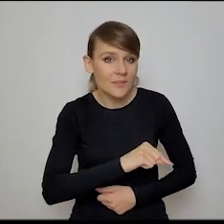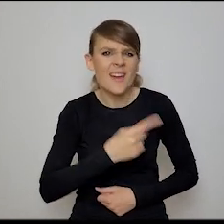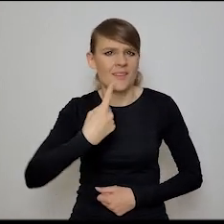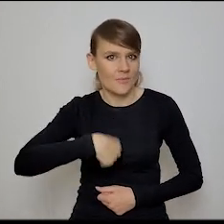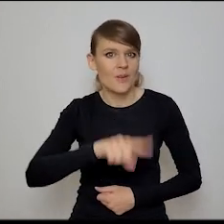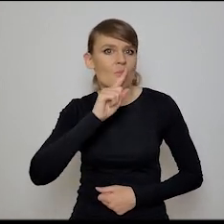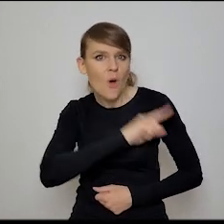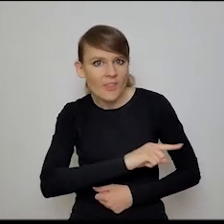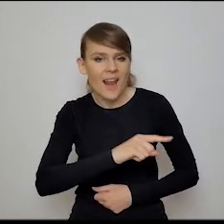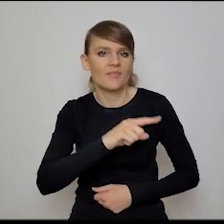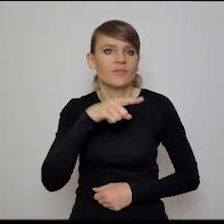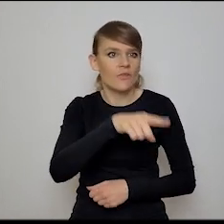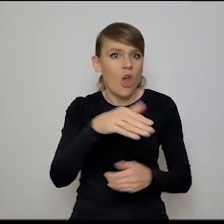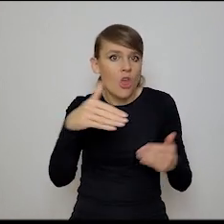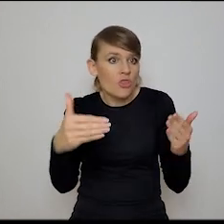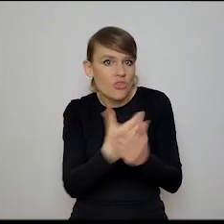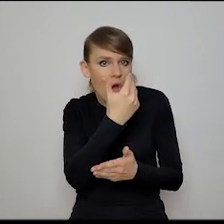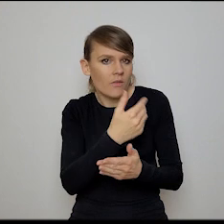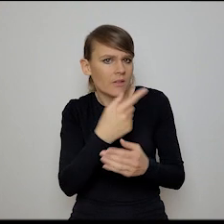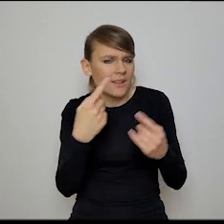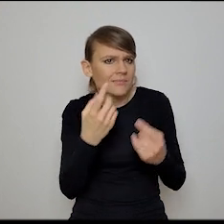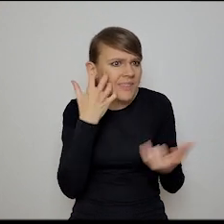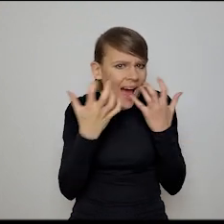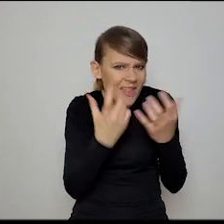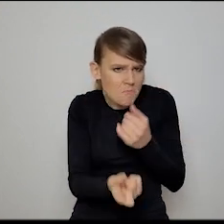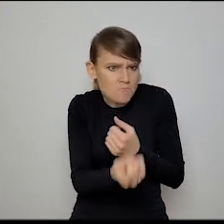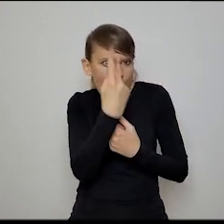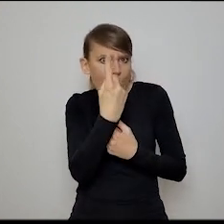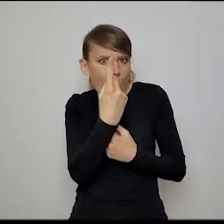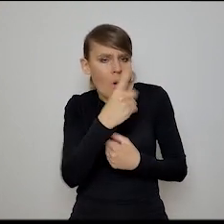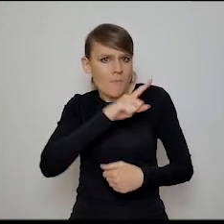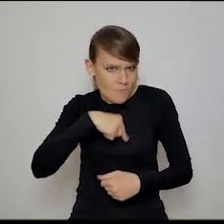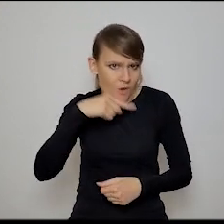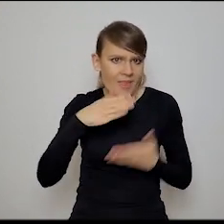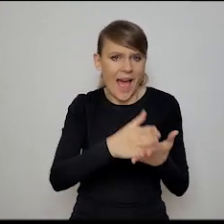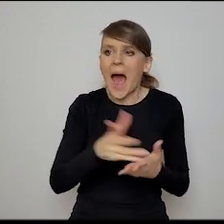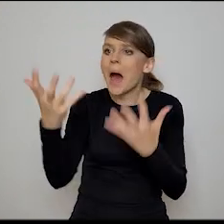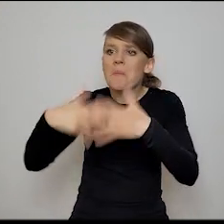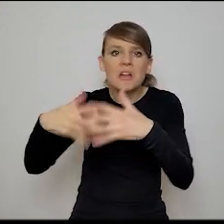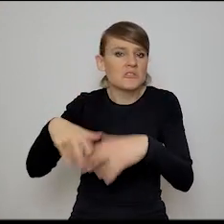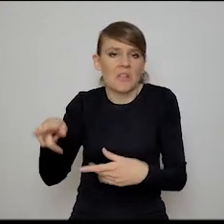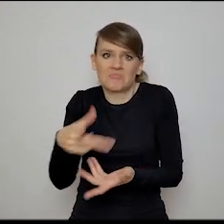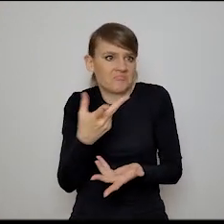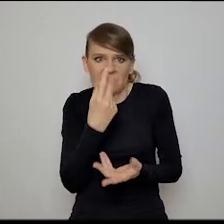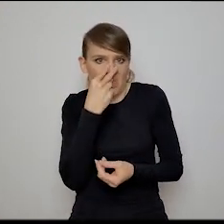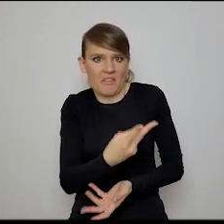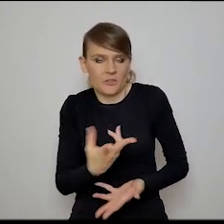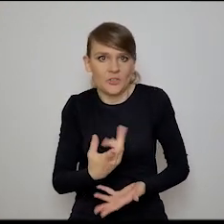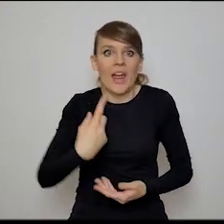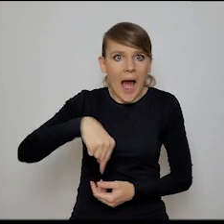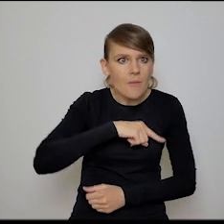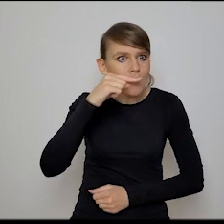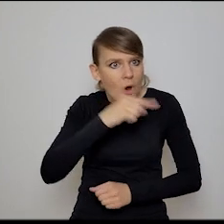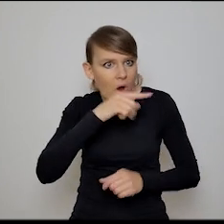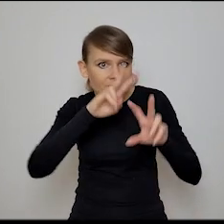radzić sobie z nowymi, nietypowymi danymi, których maszyny nawet nie rejestrują, tak? I w ogóle z bardzo